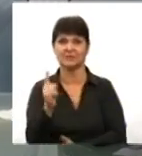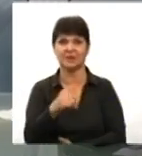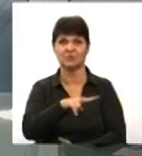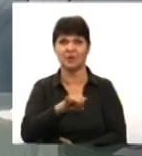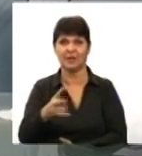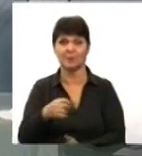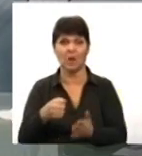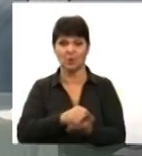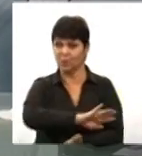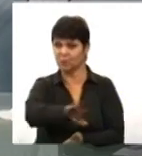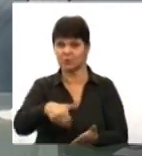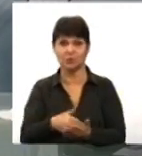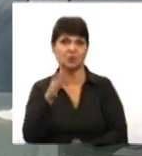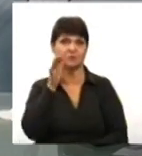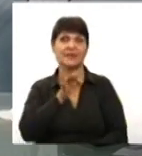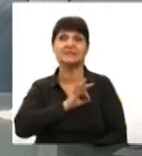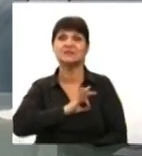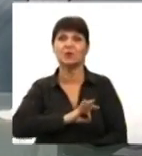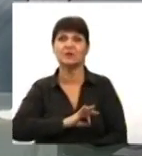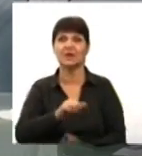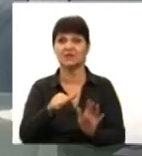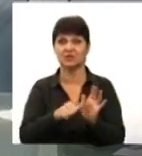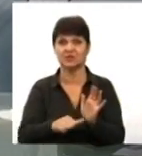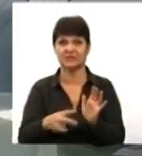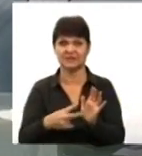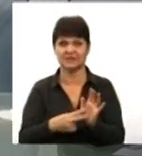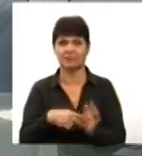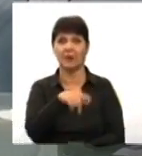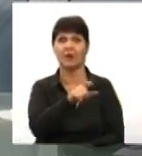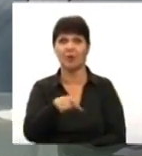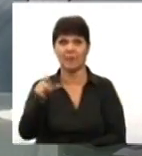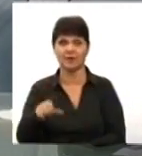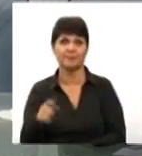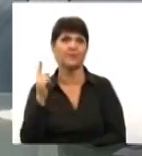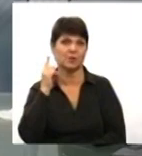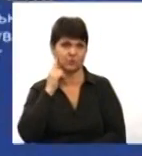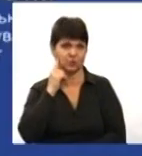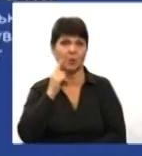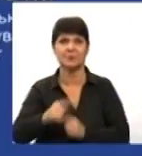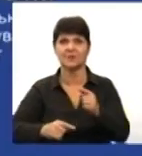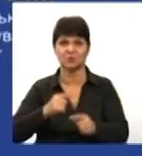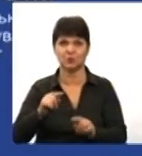до цього часу скористалося 67 громадян. Слухаємо наступний коментар далі.